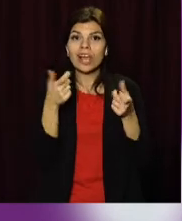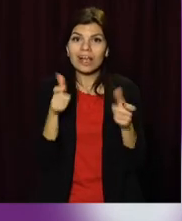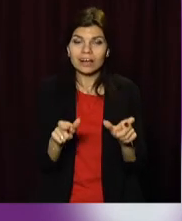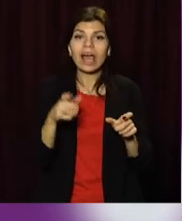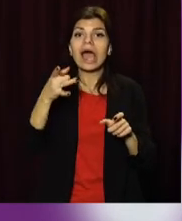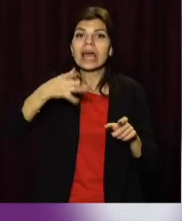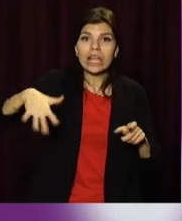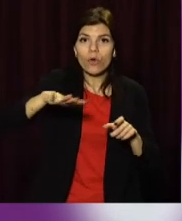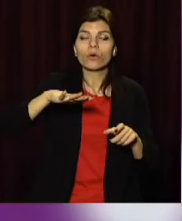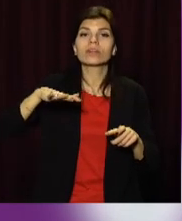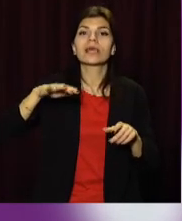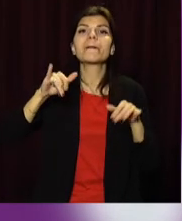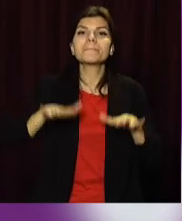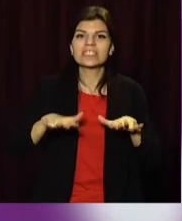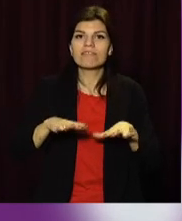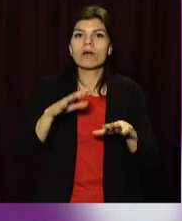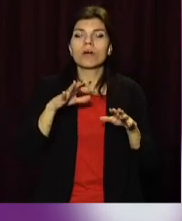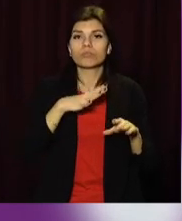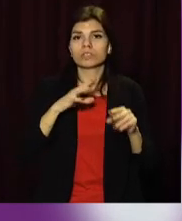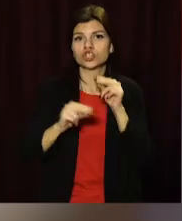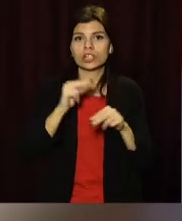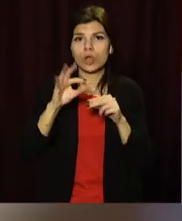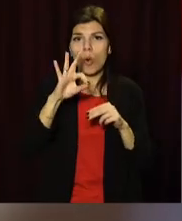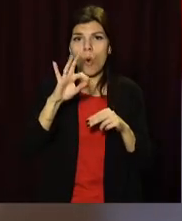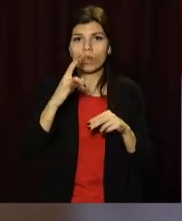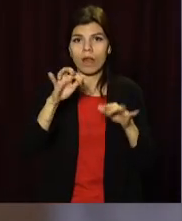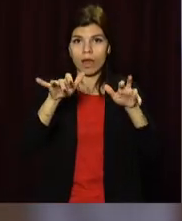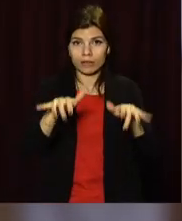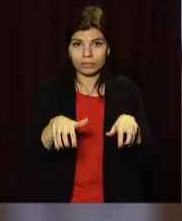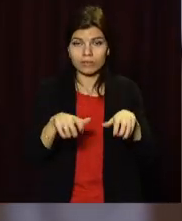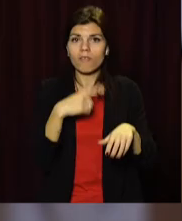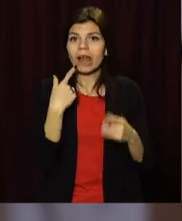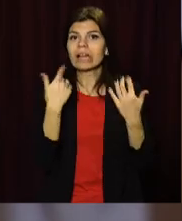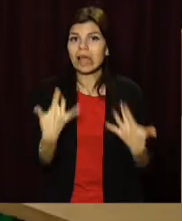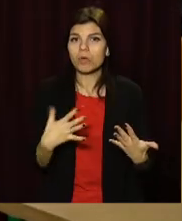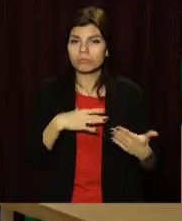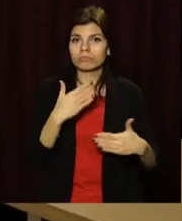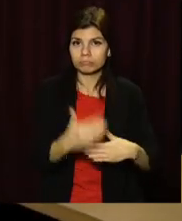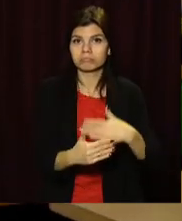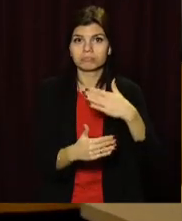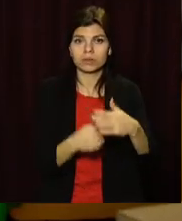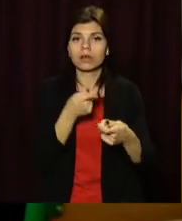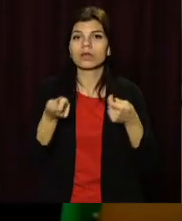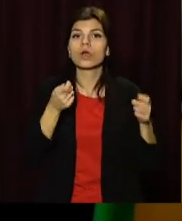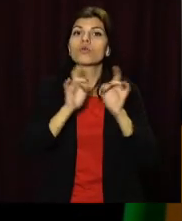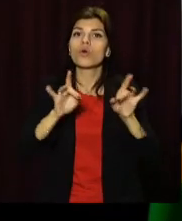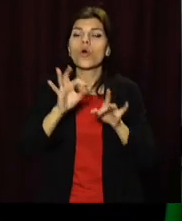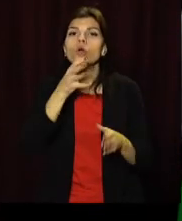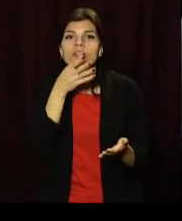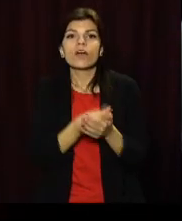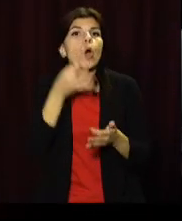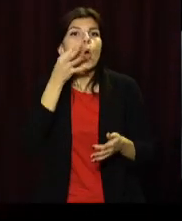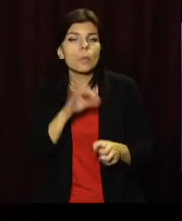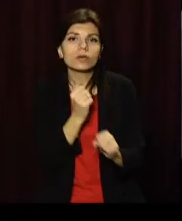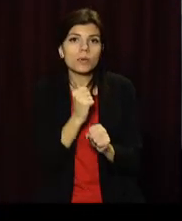місцеві відбори проходили у онлайн-форматі. Наталія Рева розповідає, було декілька етапів. Зокрема, керівники розповідали про власний